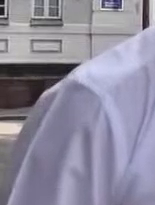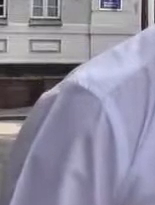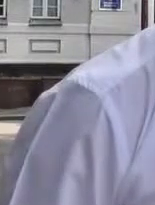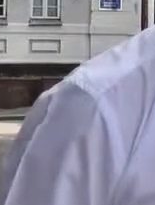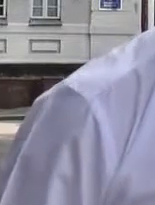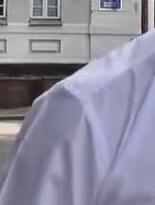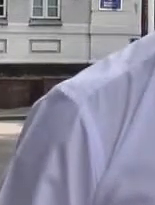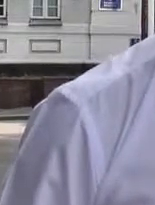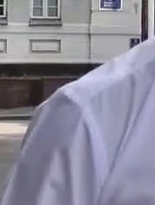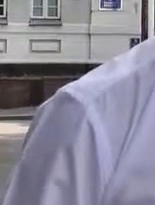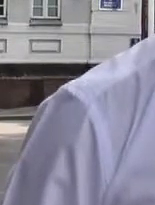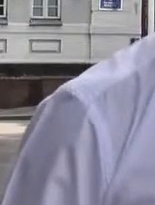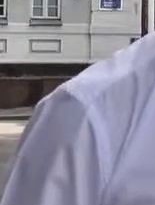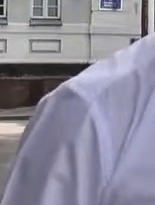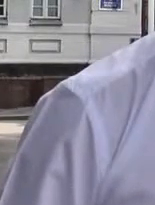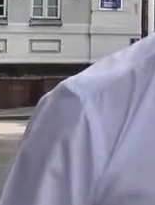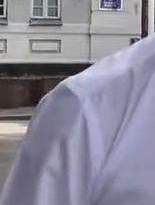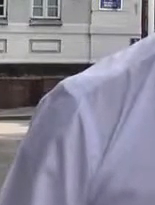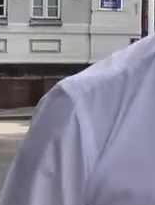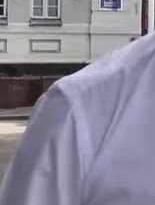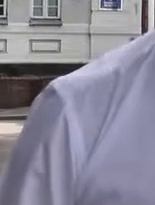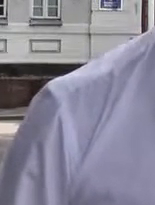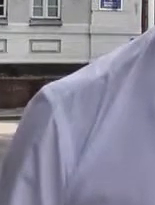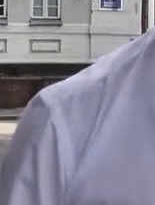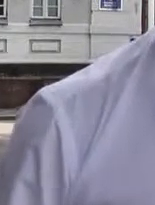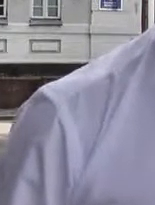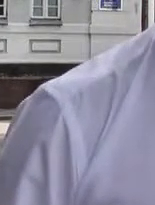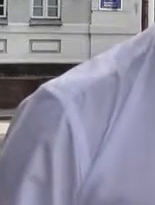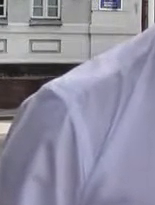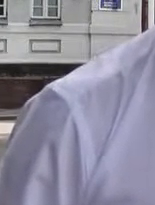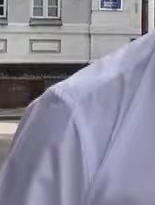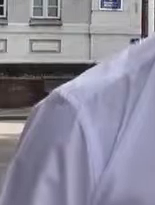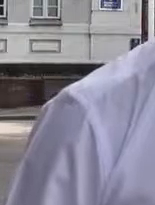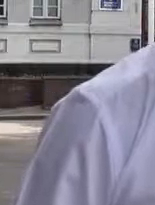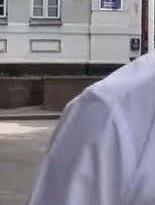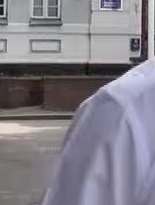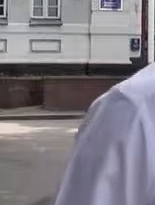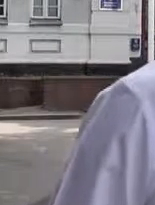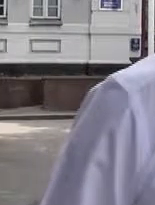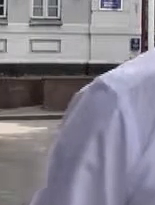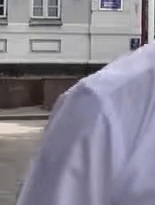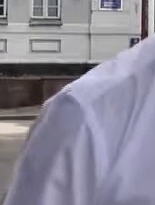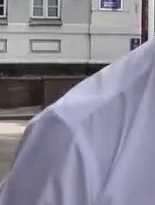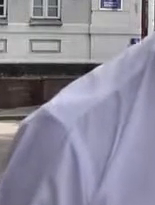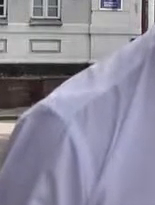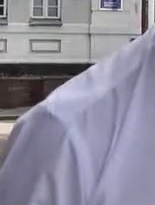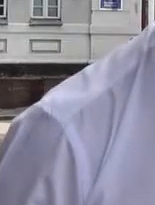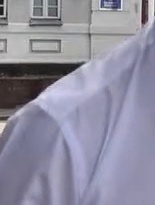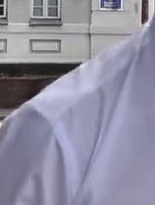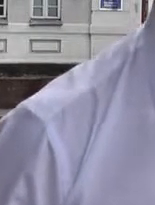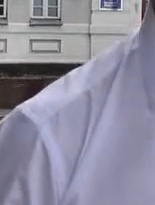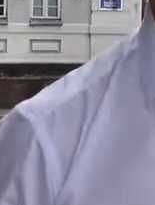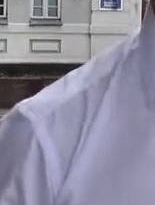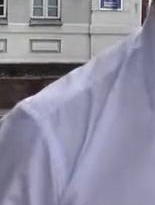почали впроваджувати котли на альтернативному виді палива, це щепа, це пілети.